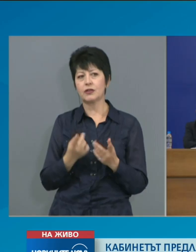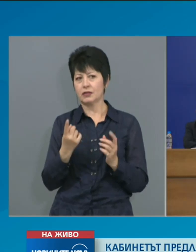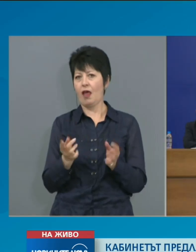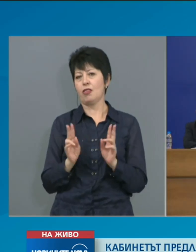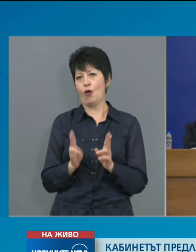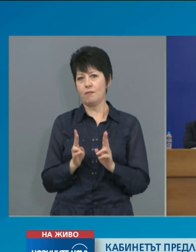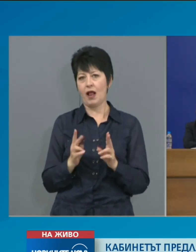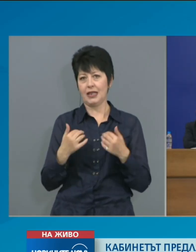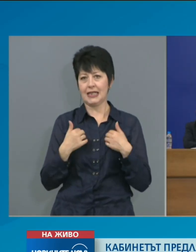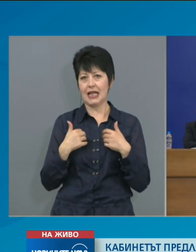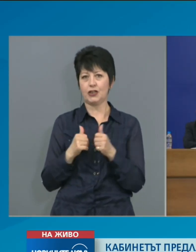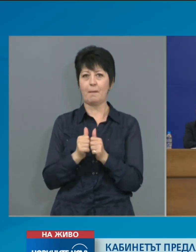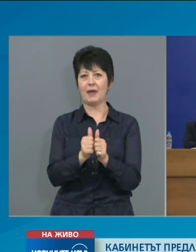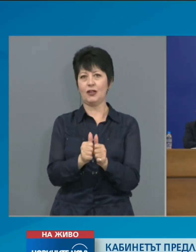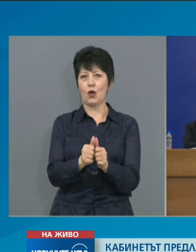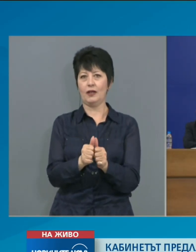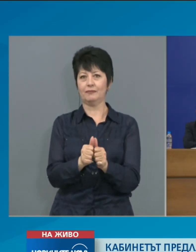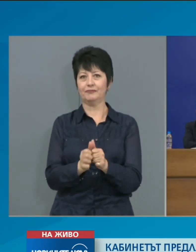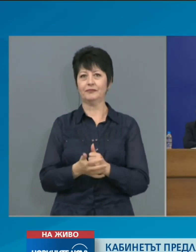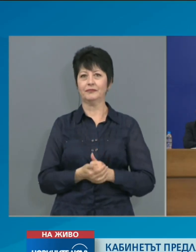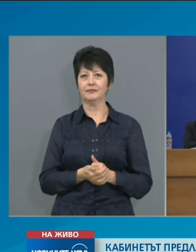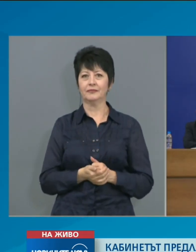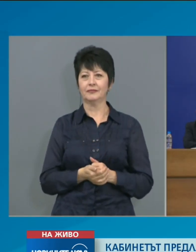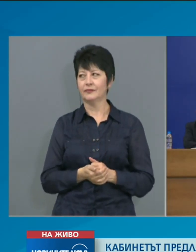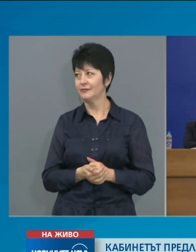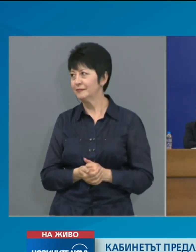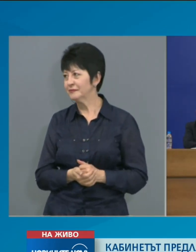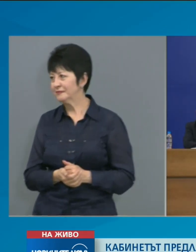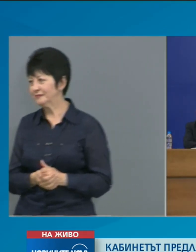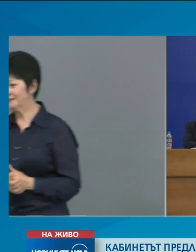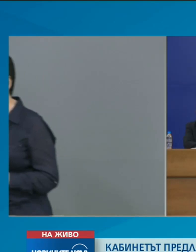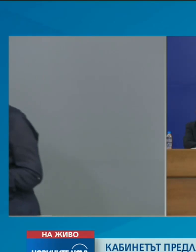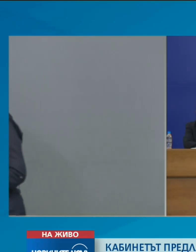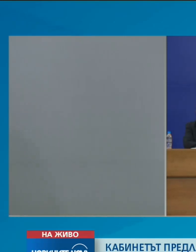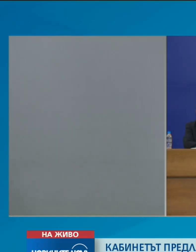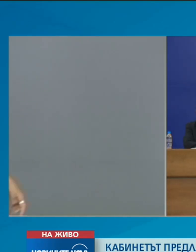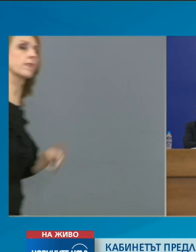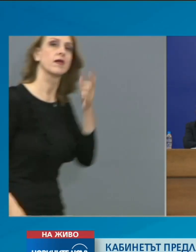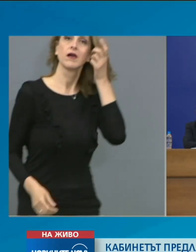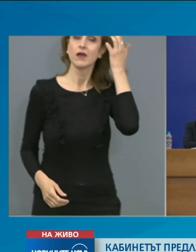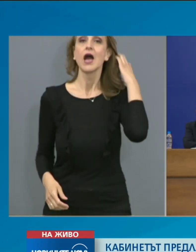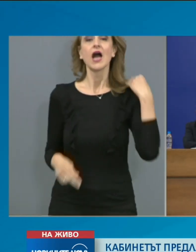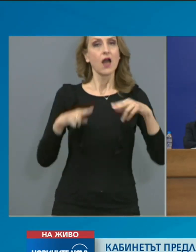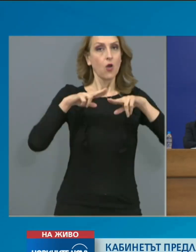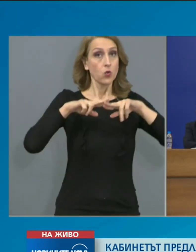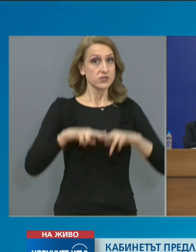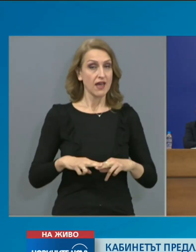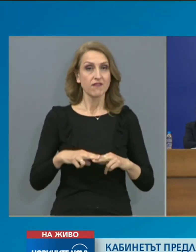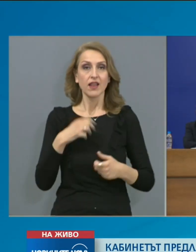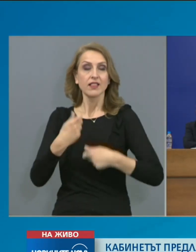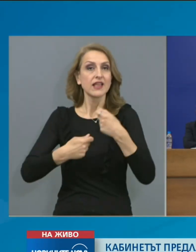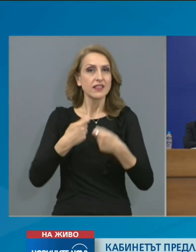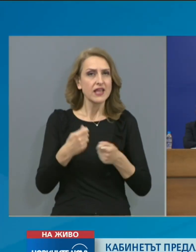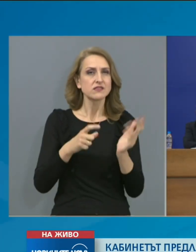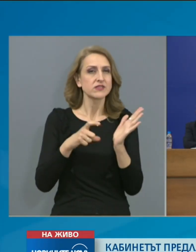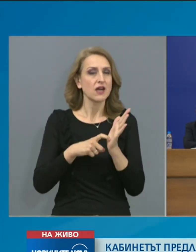нашите партньори. Добре. Остава ли да действа закон за изваренето положение въпреки тези промени, които